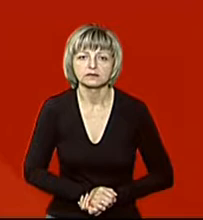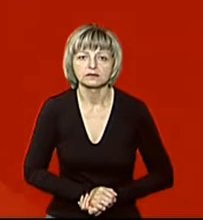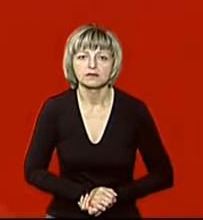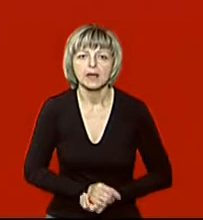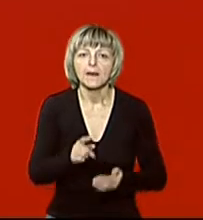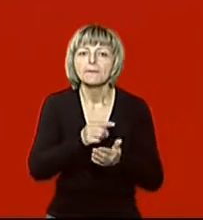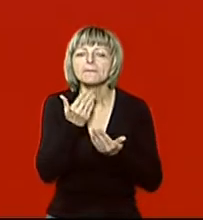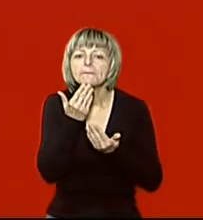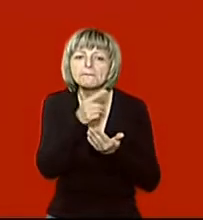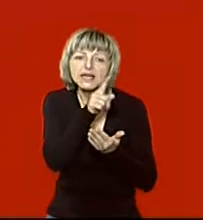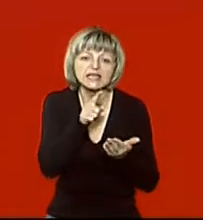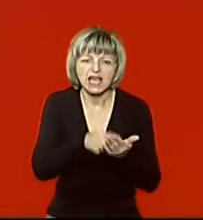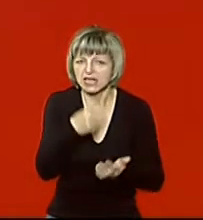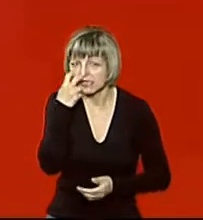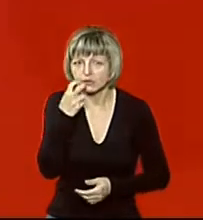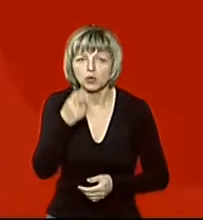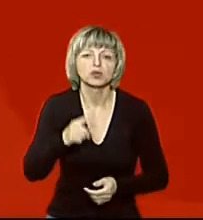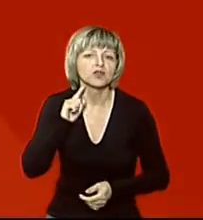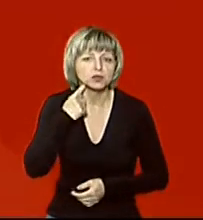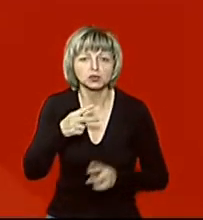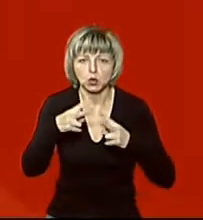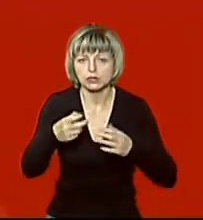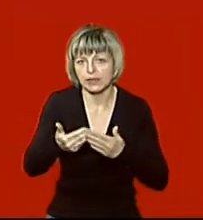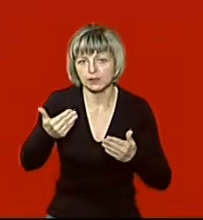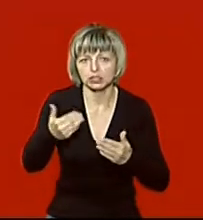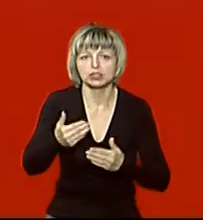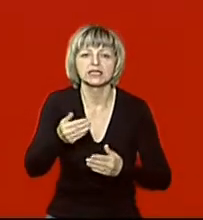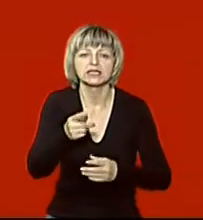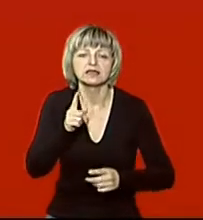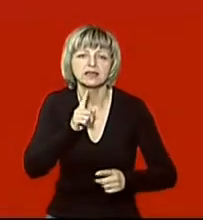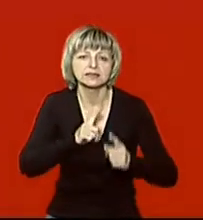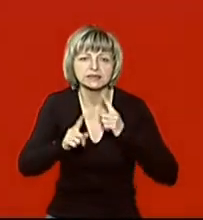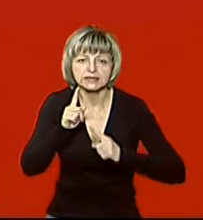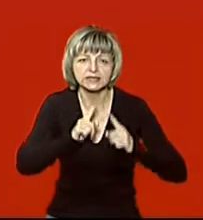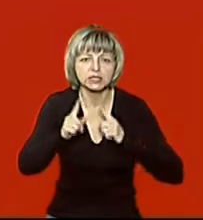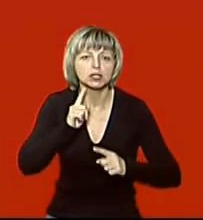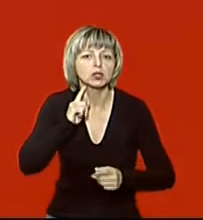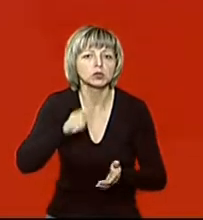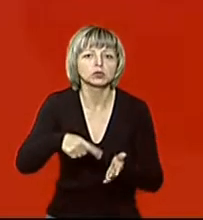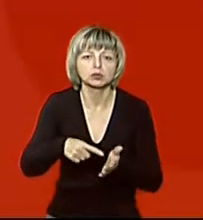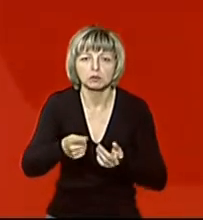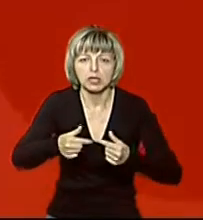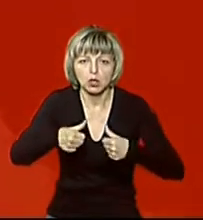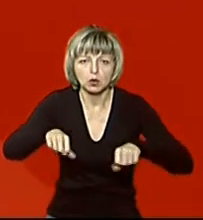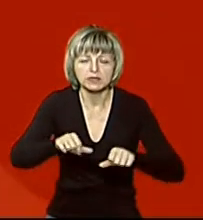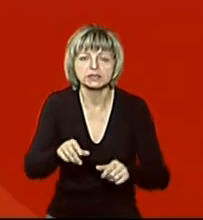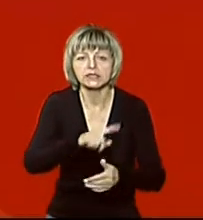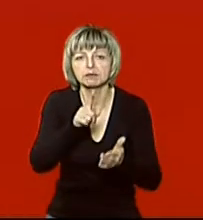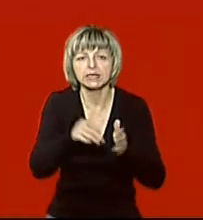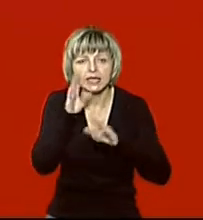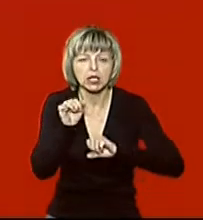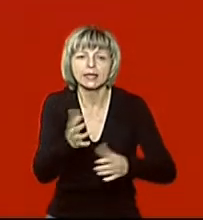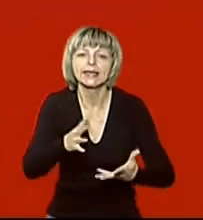Питання смороду в обласному центрі розглядали напередодні на черговому засіданні Комісії Луцької міської ради з питань екології. Які